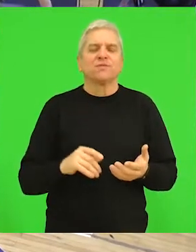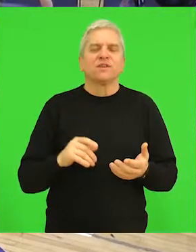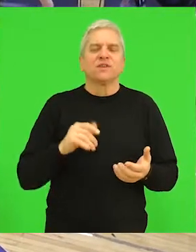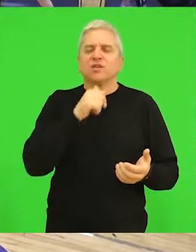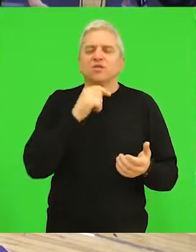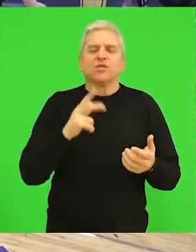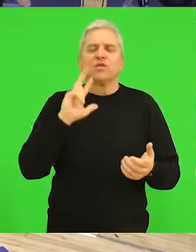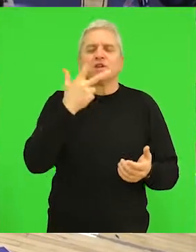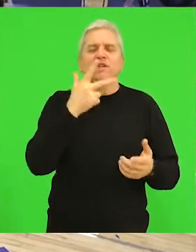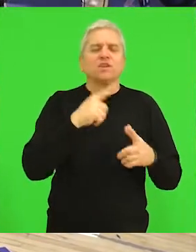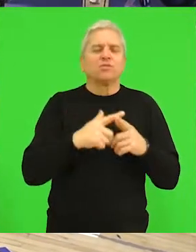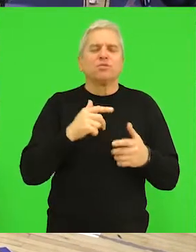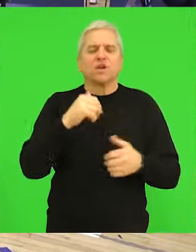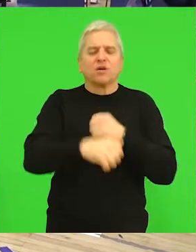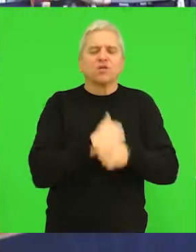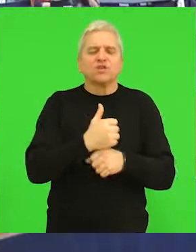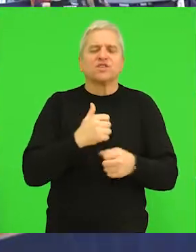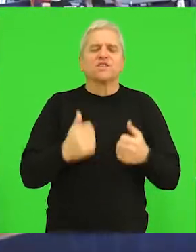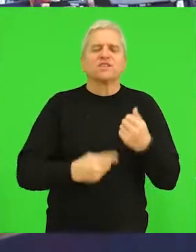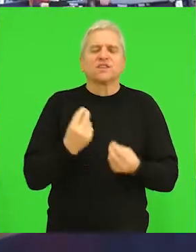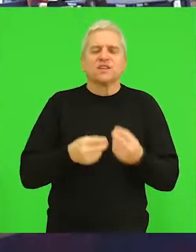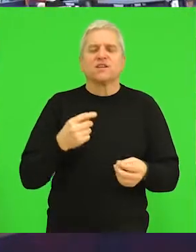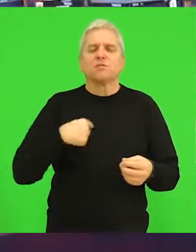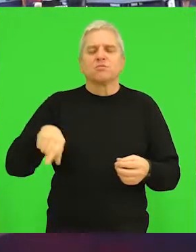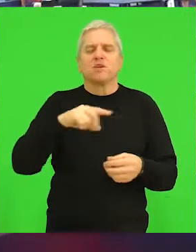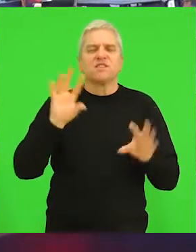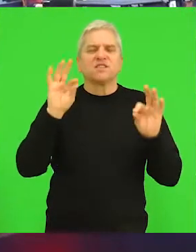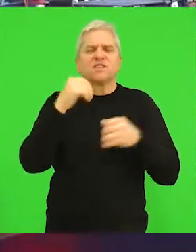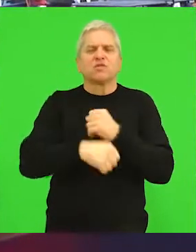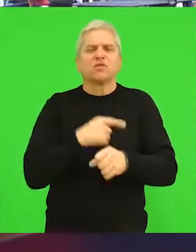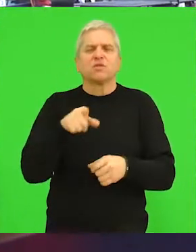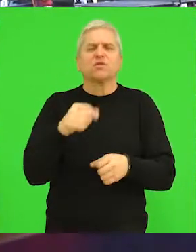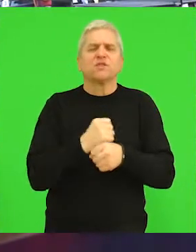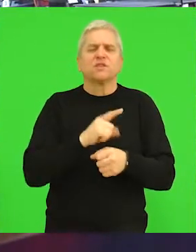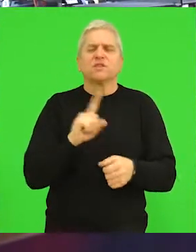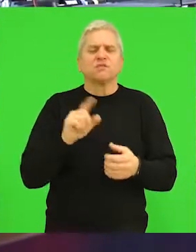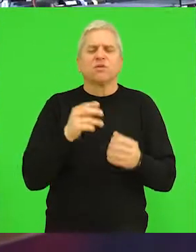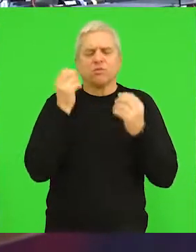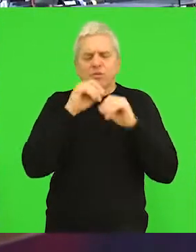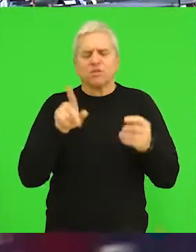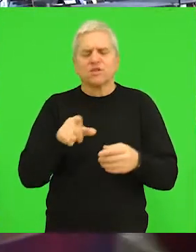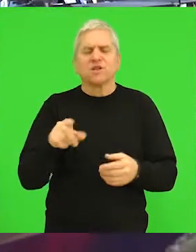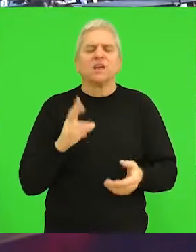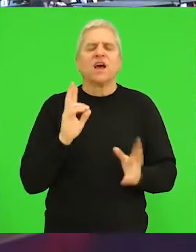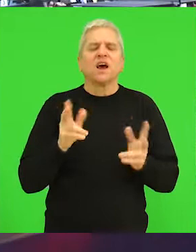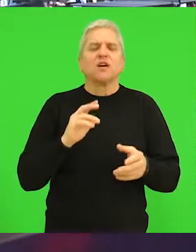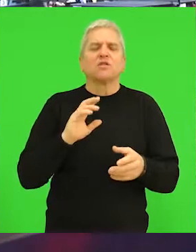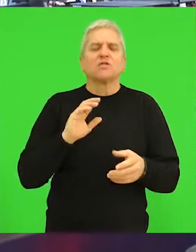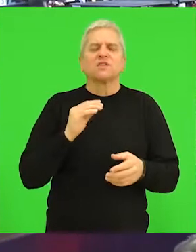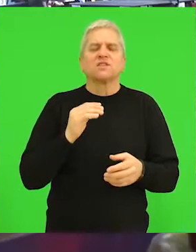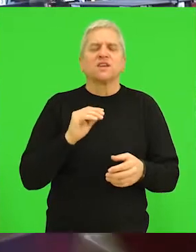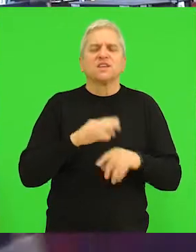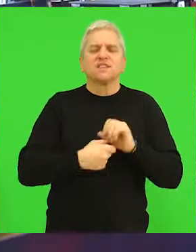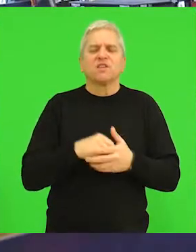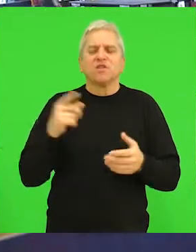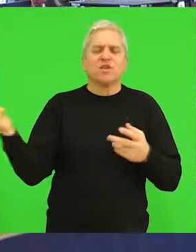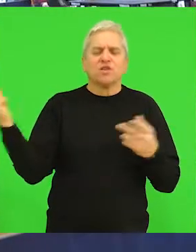Tradicionalni turnir tri puta godište se igra deset godina mi ga skoro radimo i nismo nijedan propustili. Kako ste zadovoljni odzivom